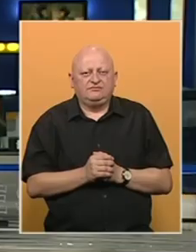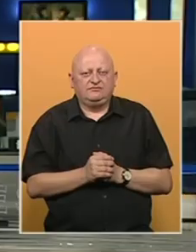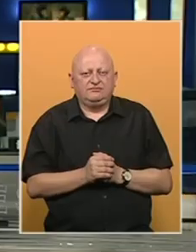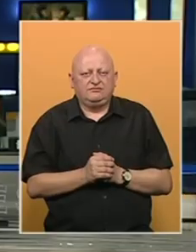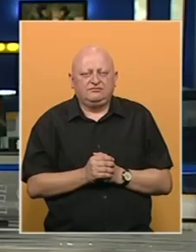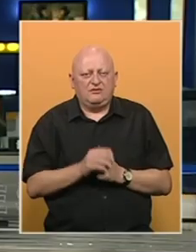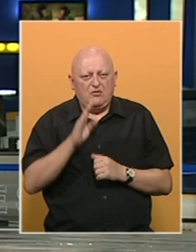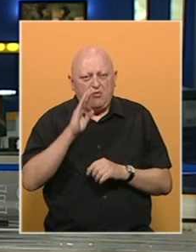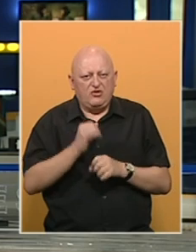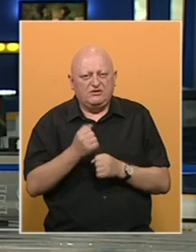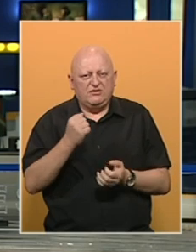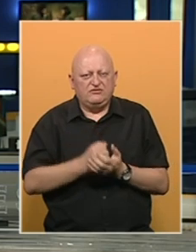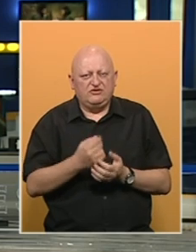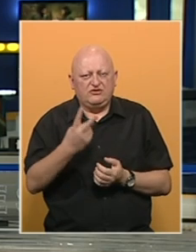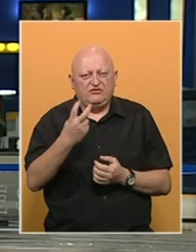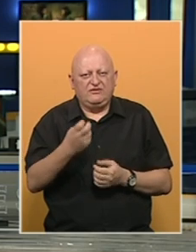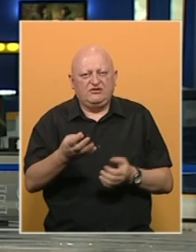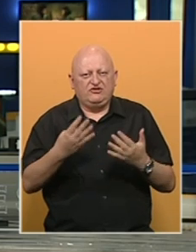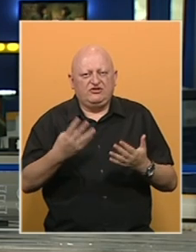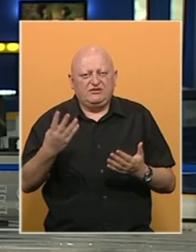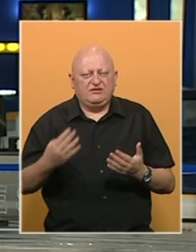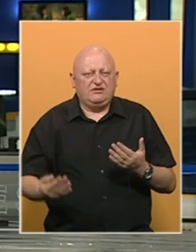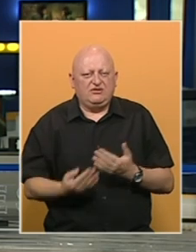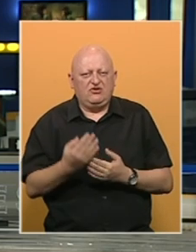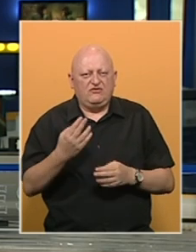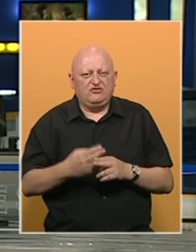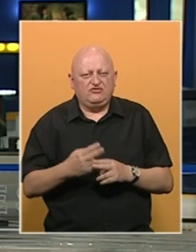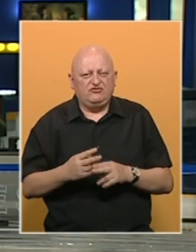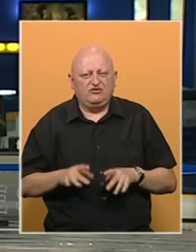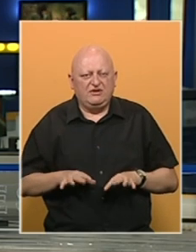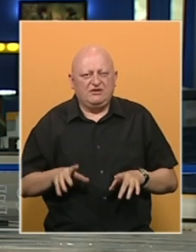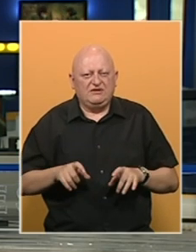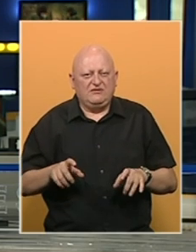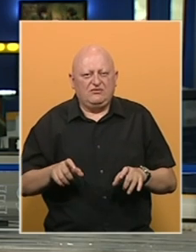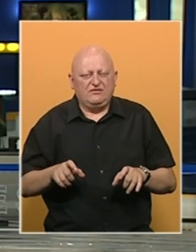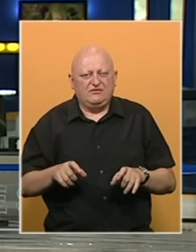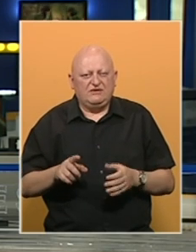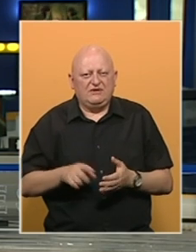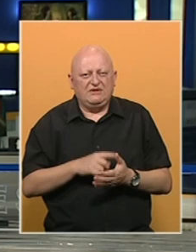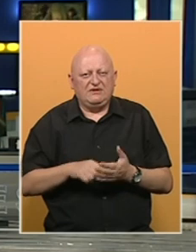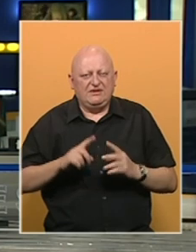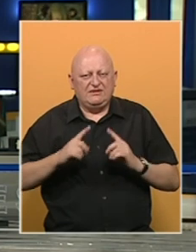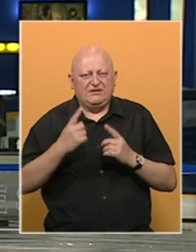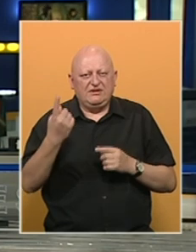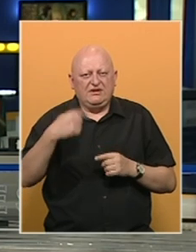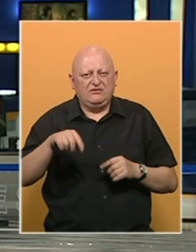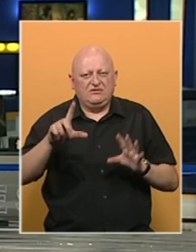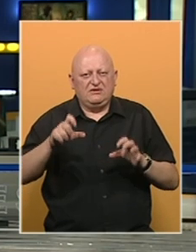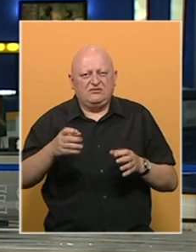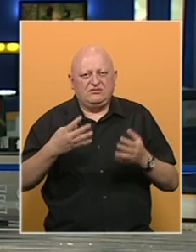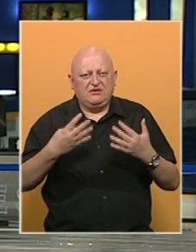U Bosni i Hercegovini je potvrđeno još 249 novih slučajeva zaraze koronavirusom otestirana